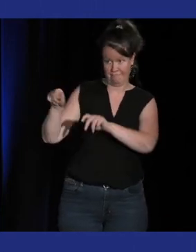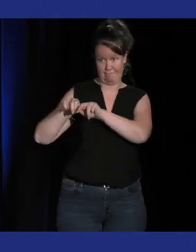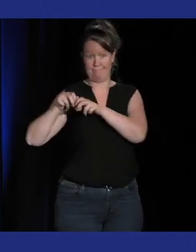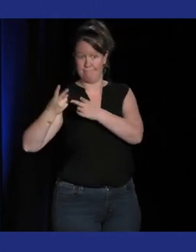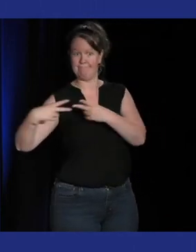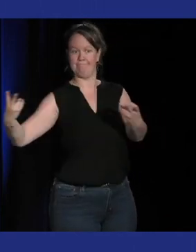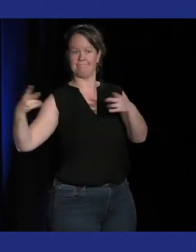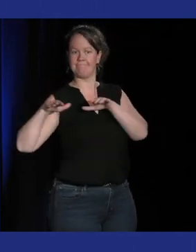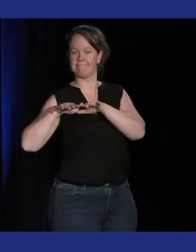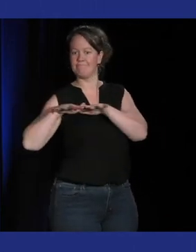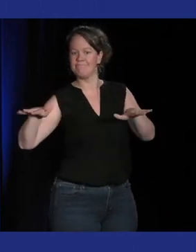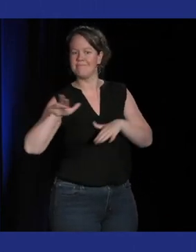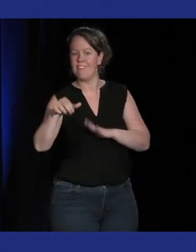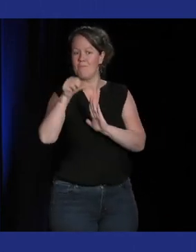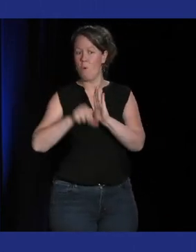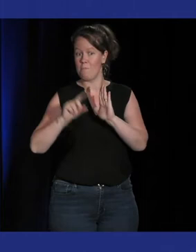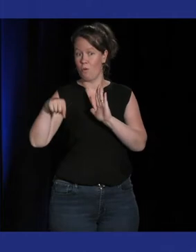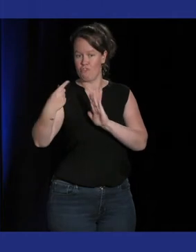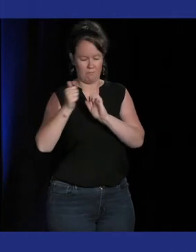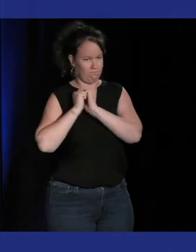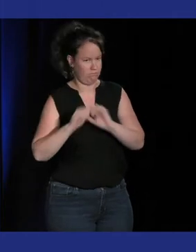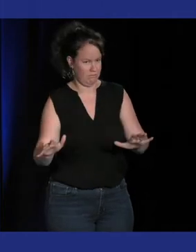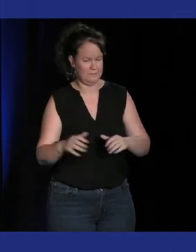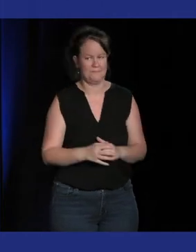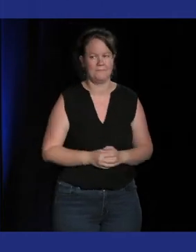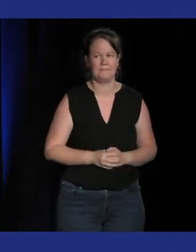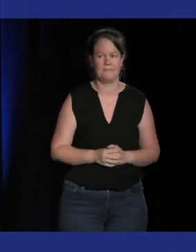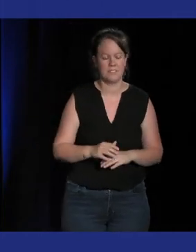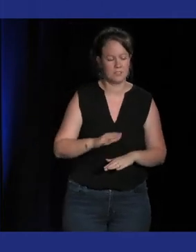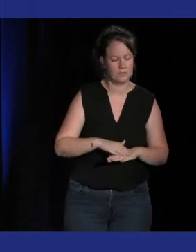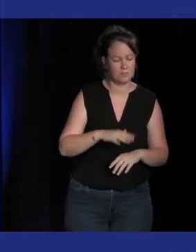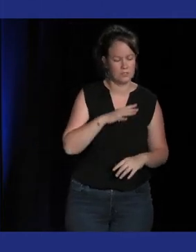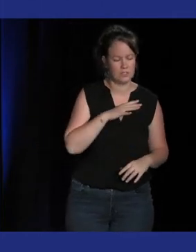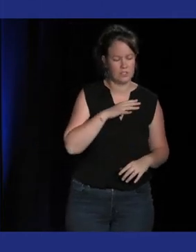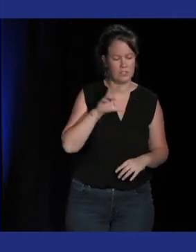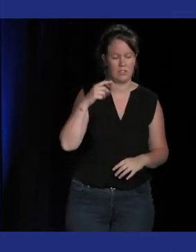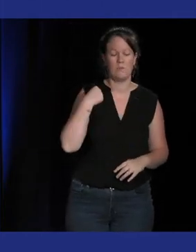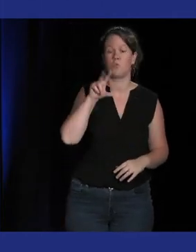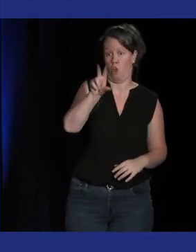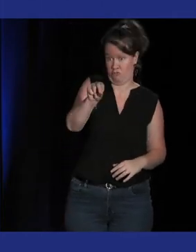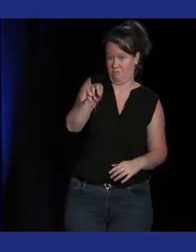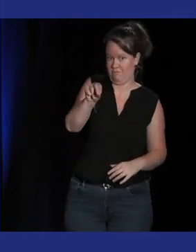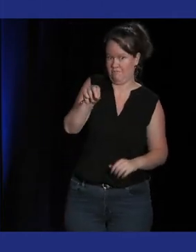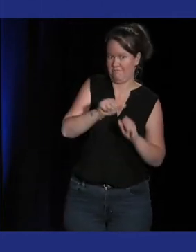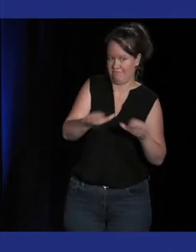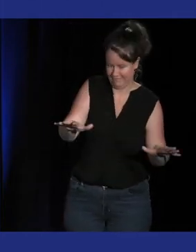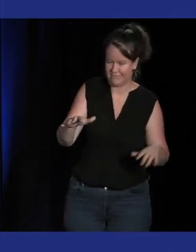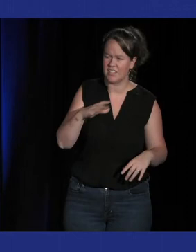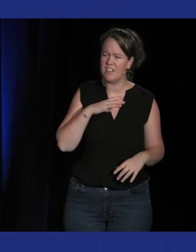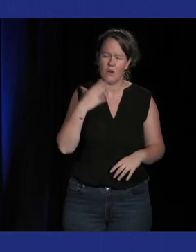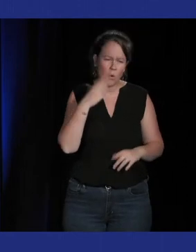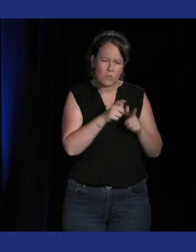un historique et il y a d'autres acteurs qui sont entrés doucement il y eu Namco qui avec la série Taïko Nota Tsujiin était un petit peu à côté